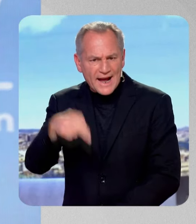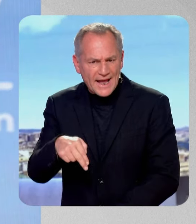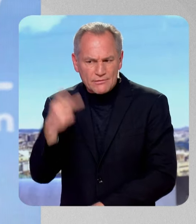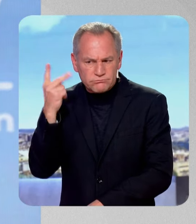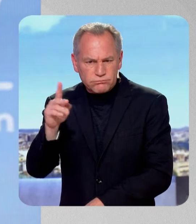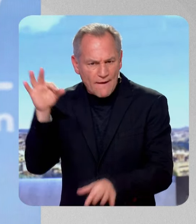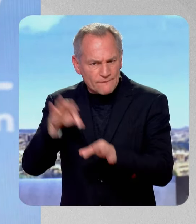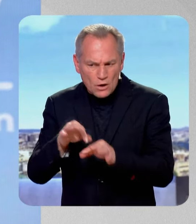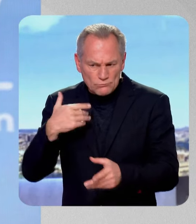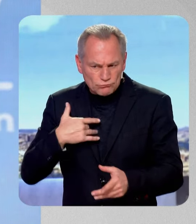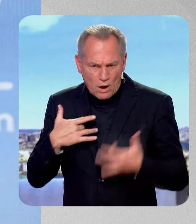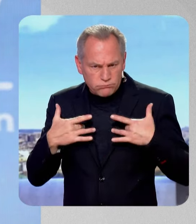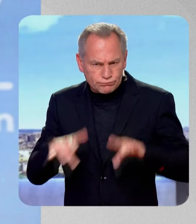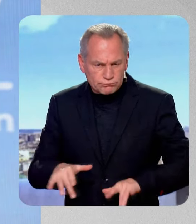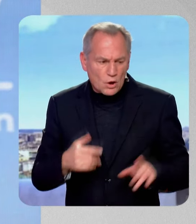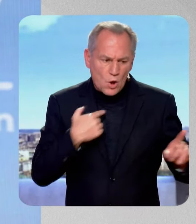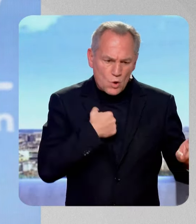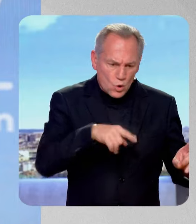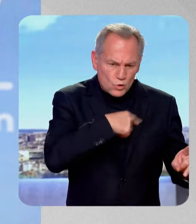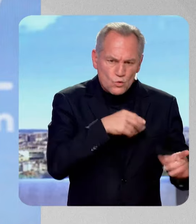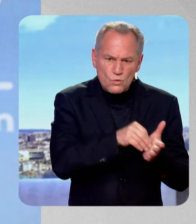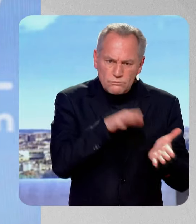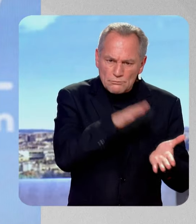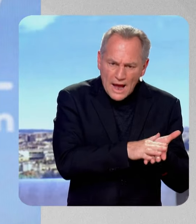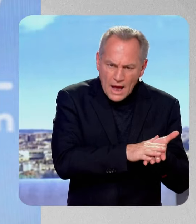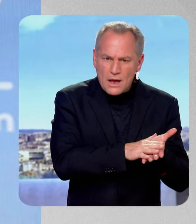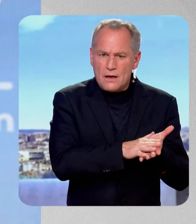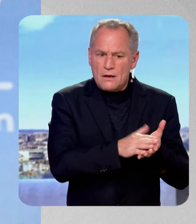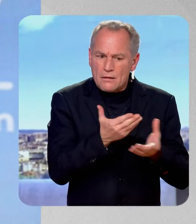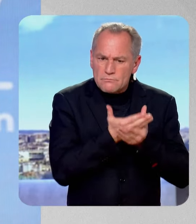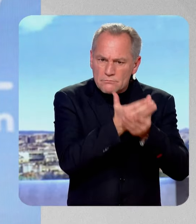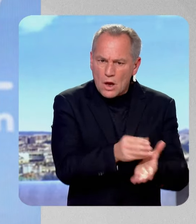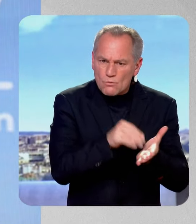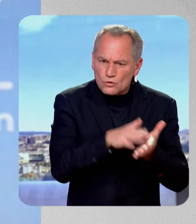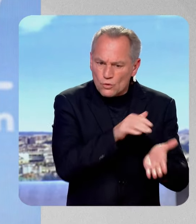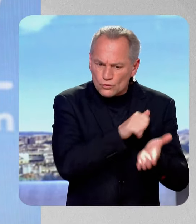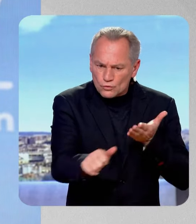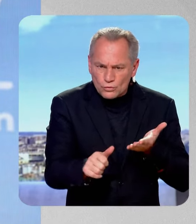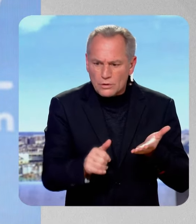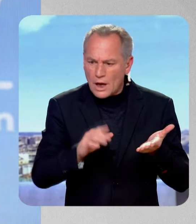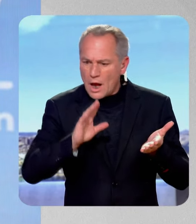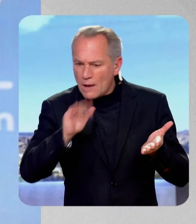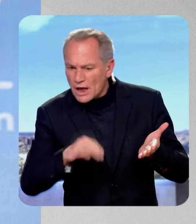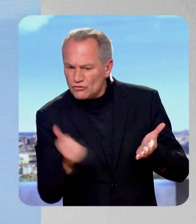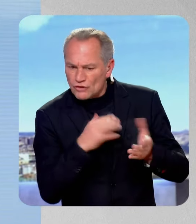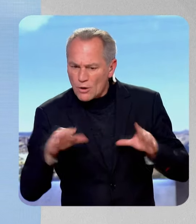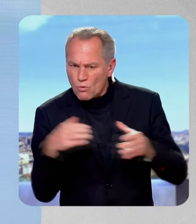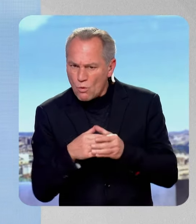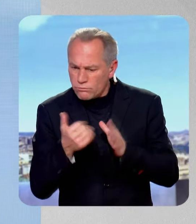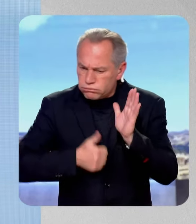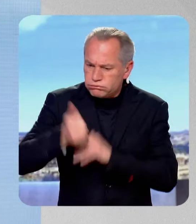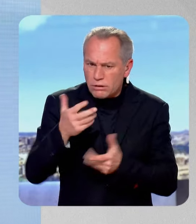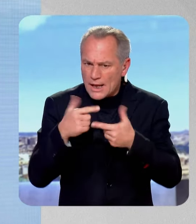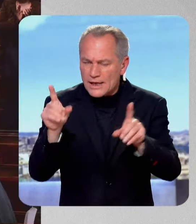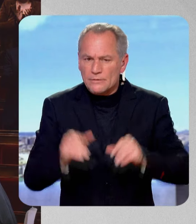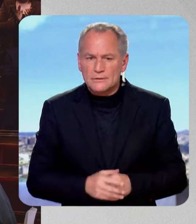ses responsabilités. Nous, nous allons déposer une motion de censure et ensuite chacun vote. savez, c'est comme ça que ça se passe à l'Assemblée nationale. La réalité, c'est